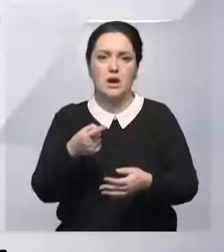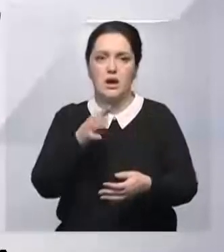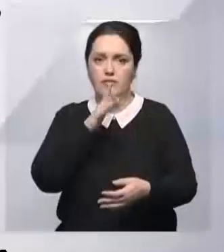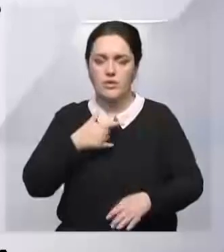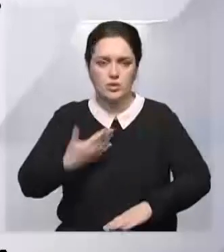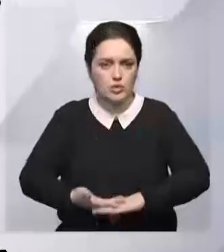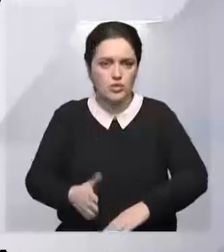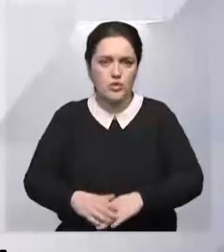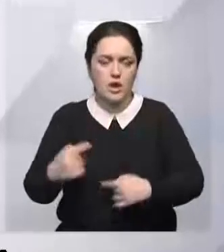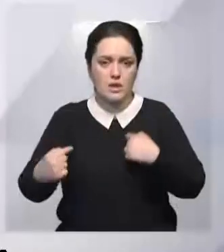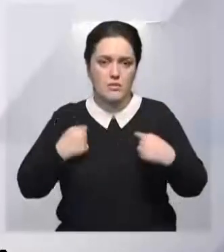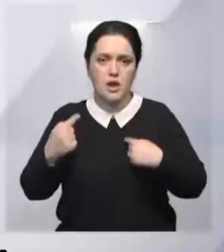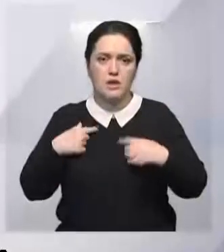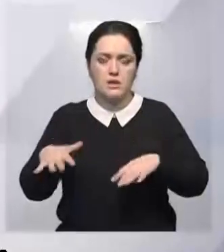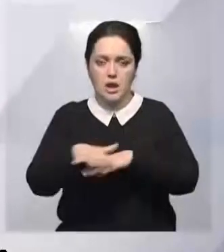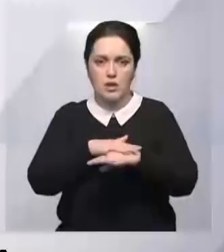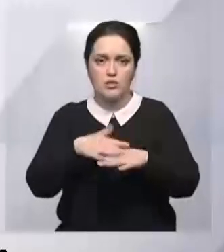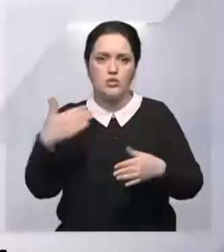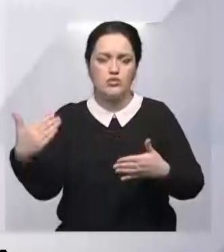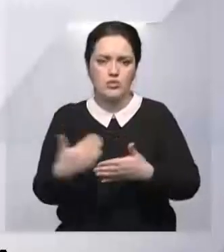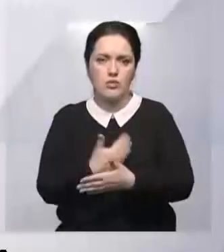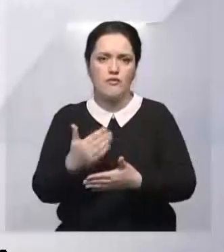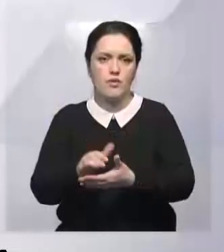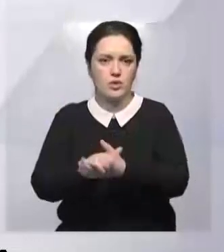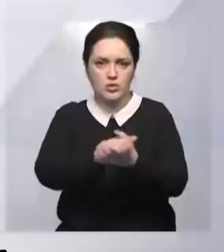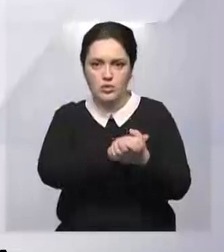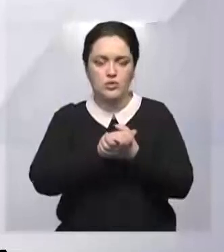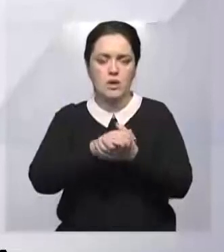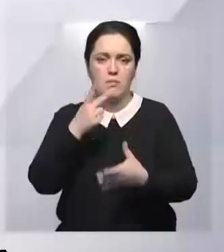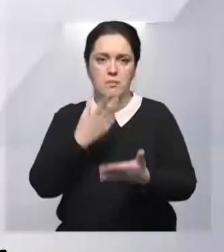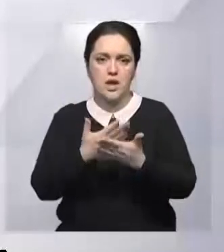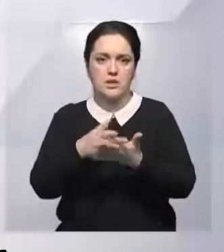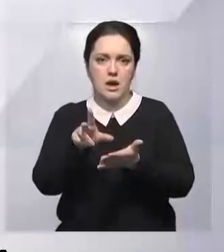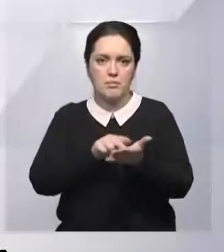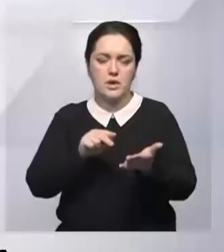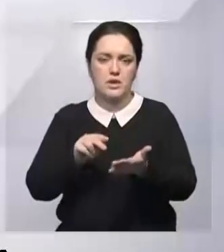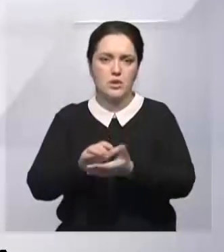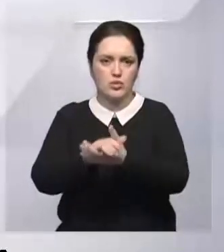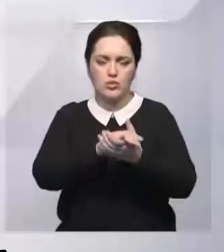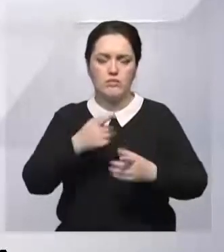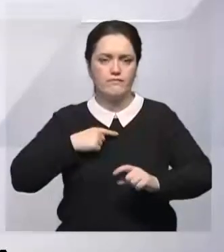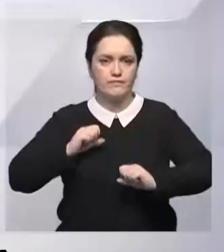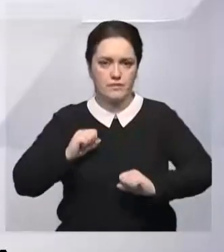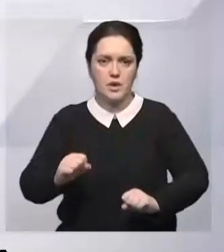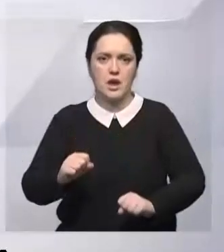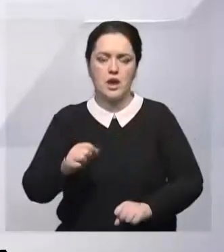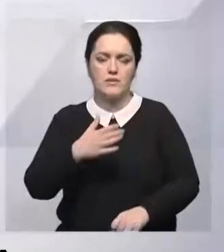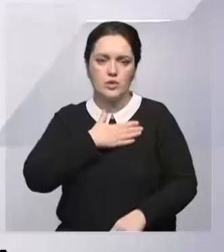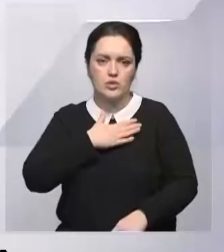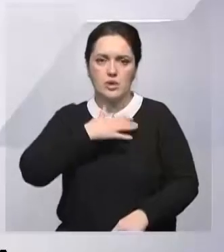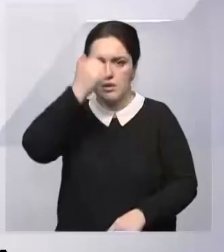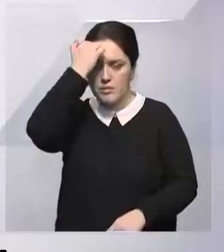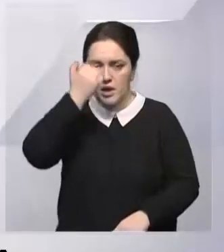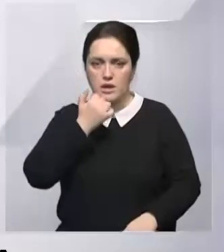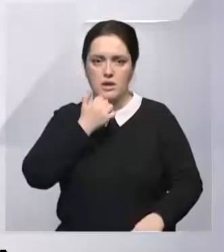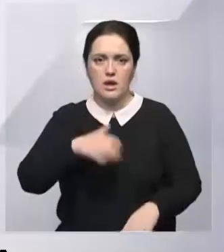тяжелых испытаний наш народ вновь проявил себя с самой лучшей стороны, показал пример единства и стойкости. От всей души благодарю